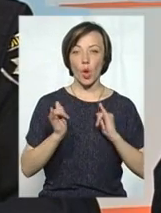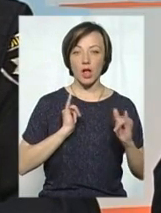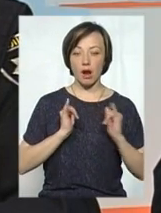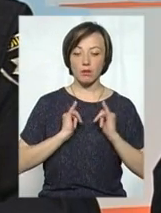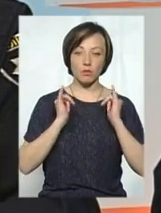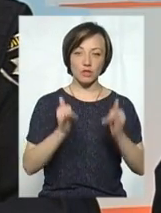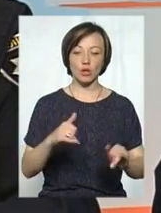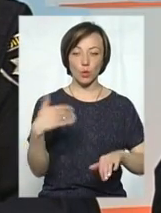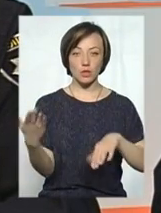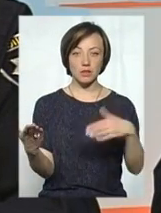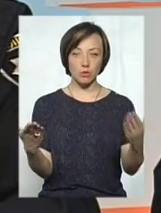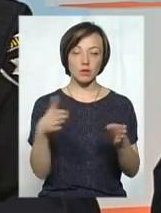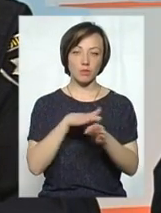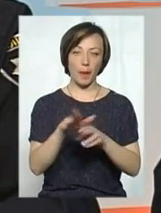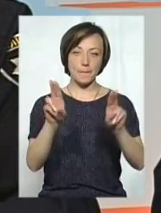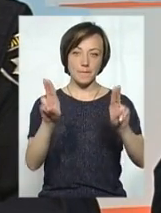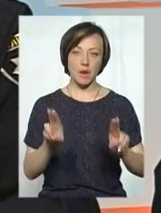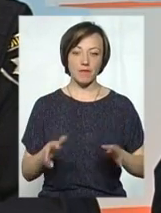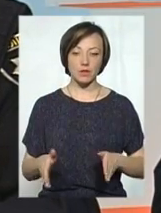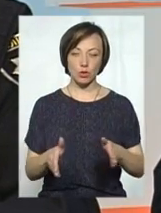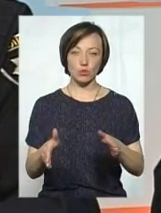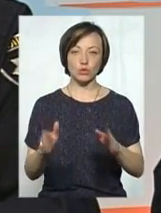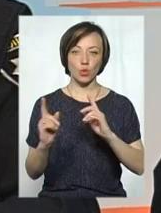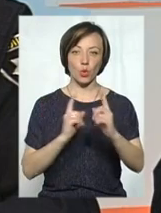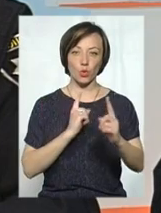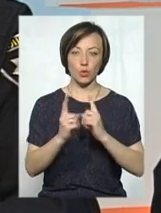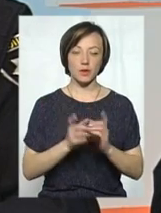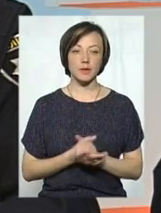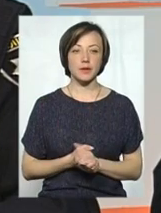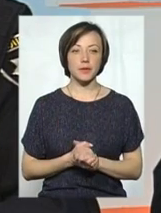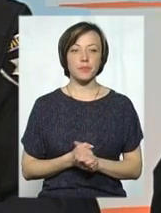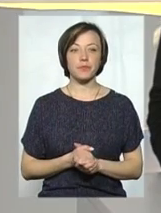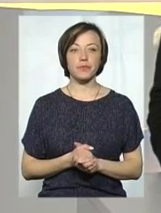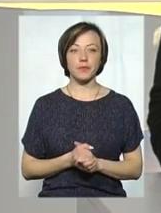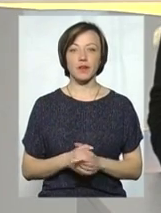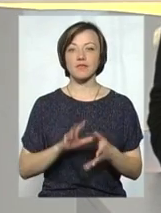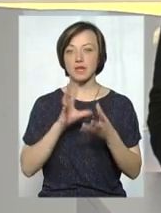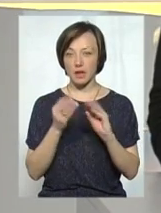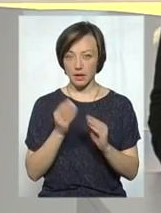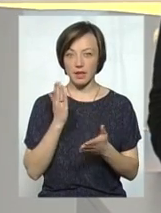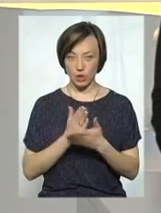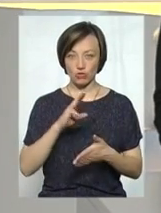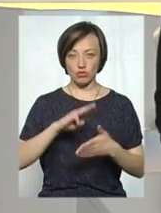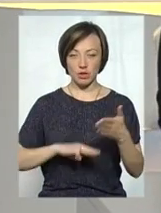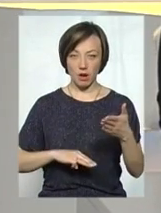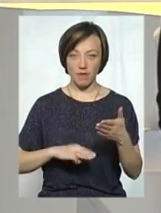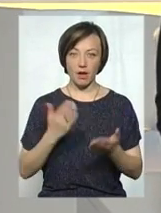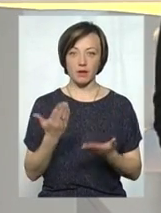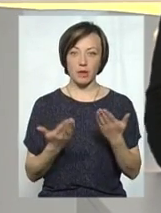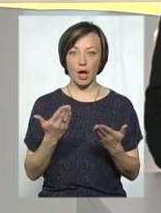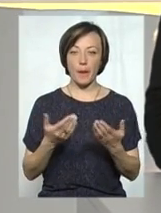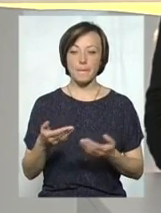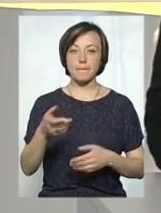поважати один одного і дотримуватись правил дорожнього руху. Аня, скажіть, а взагалі є штраф, все ж таки, якщо пішоход йде по